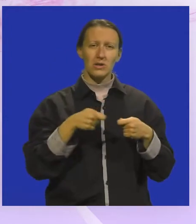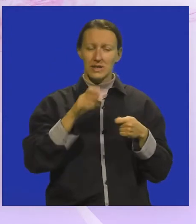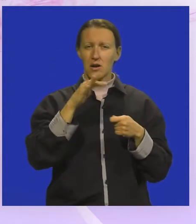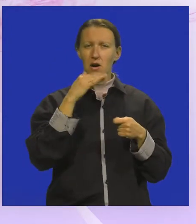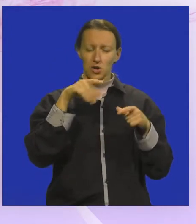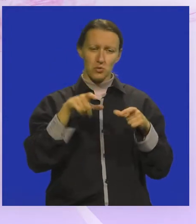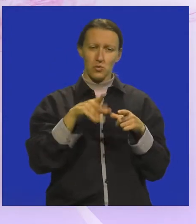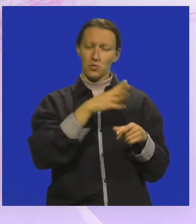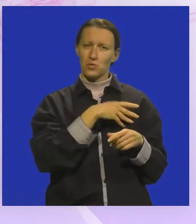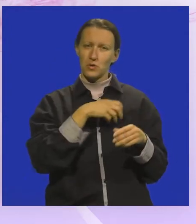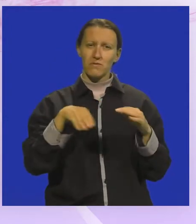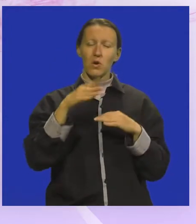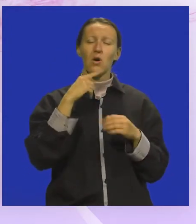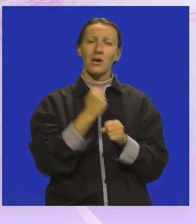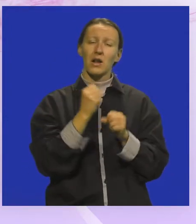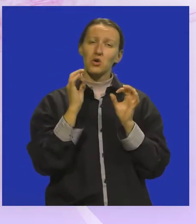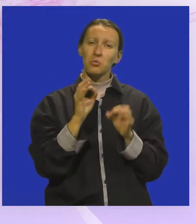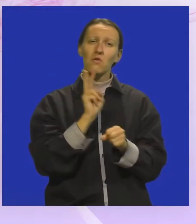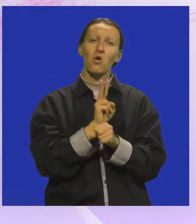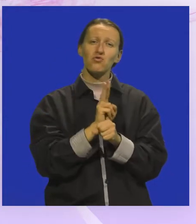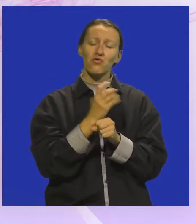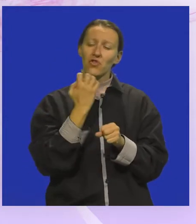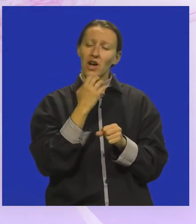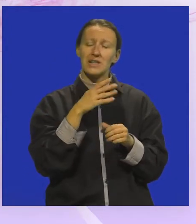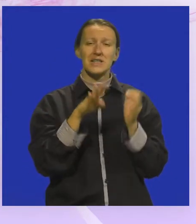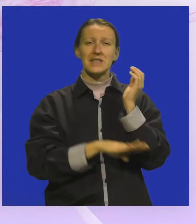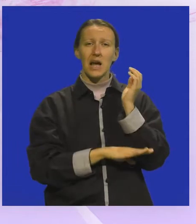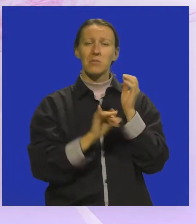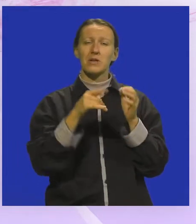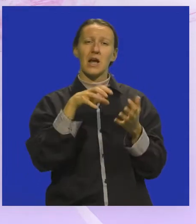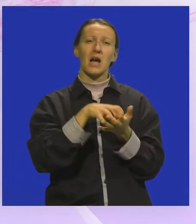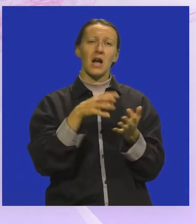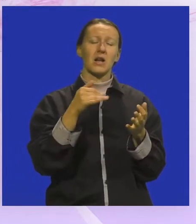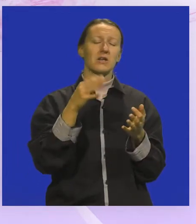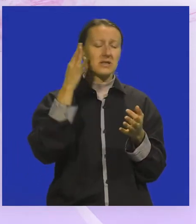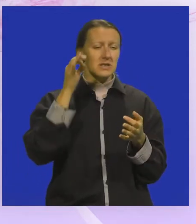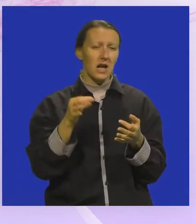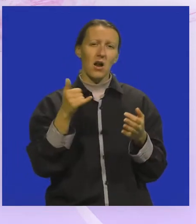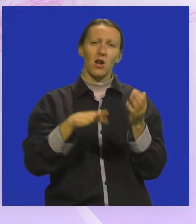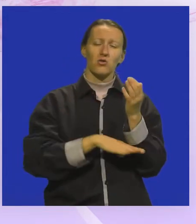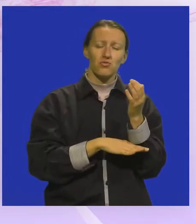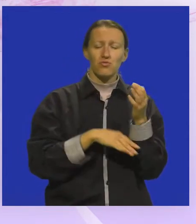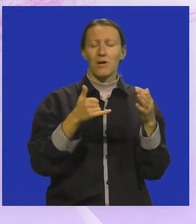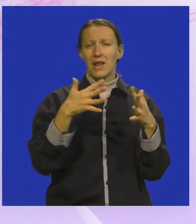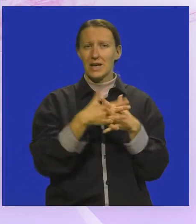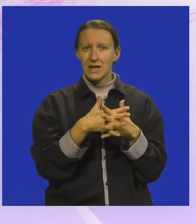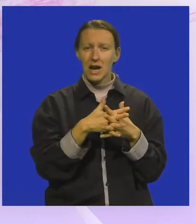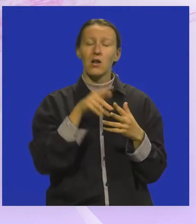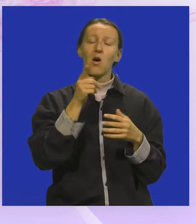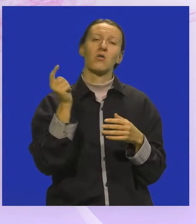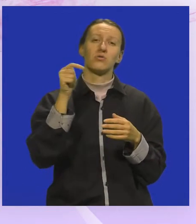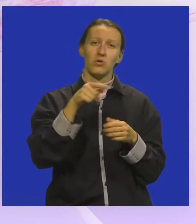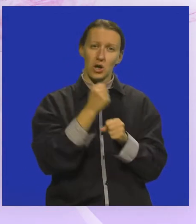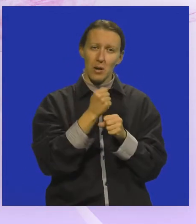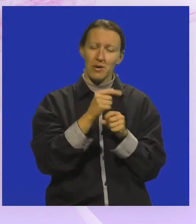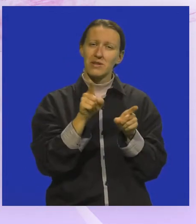kažem, ustanova u Hrvatskoj koja se bavi upravo očuvanjem stabala, da li u urbanoj sredini, da li u šumama. Oni će